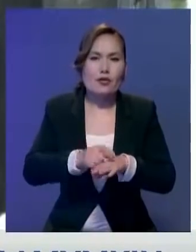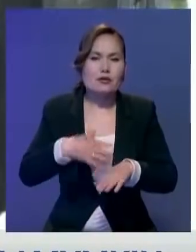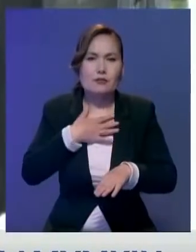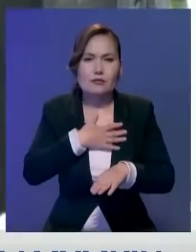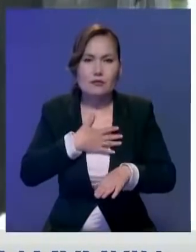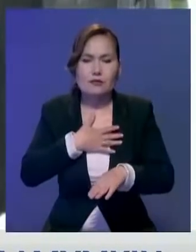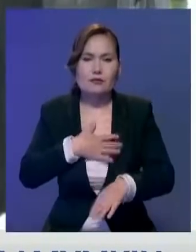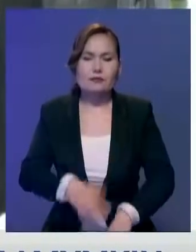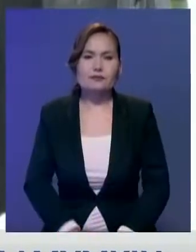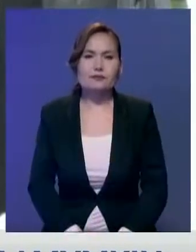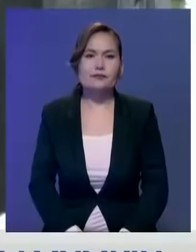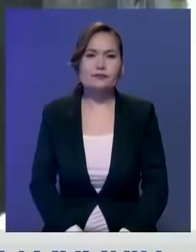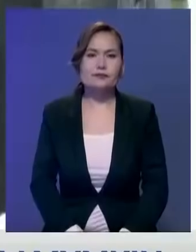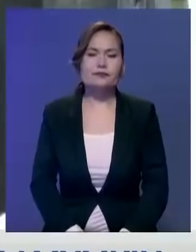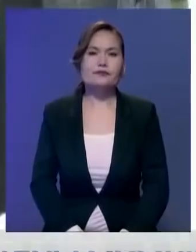адам бар.